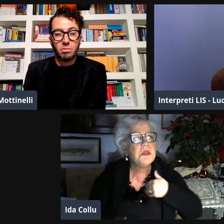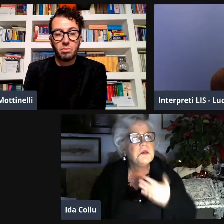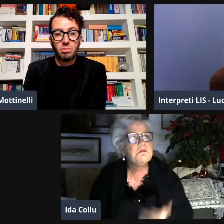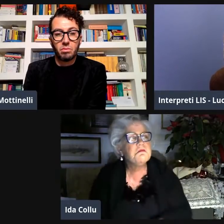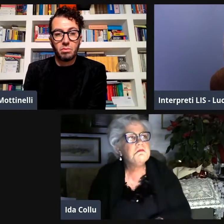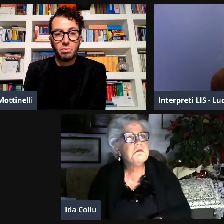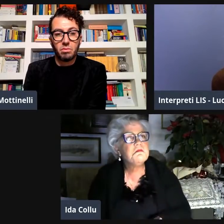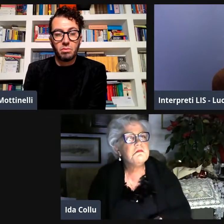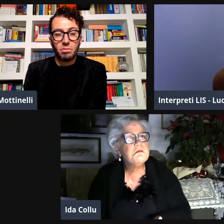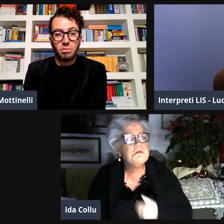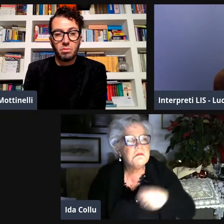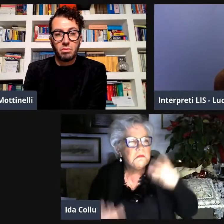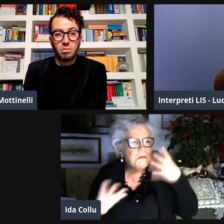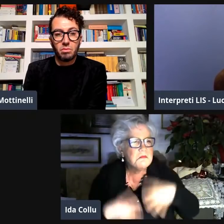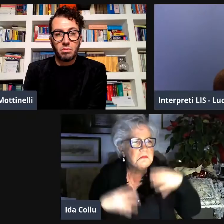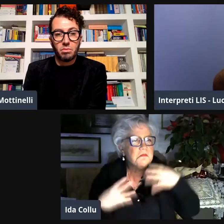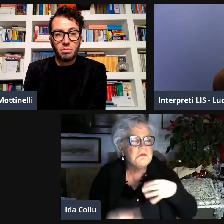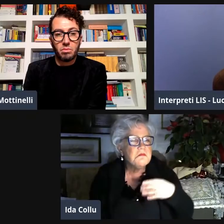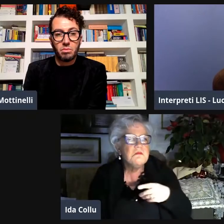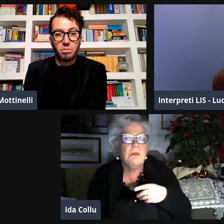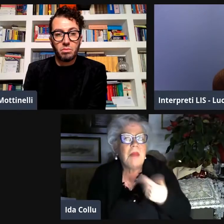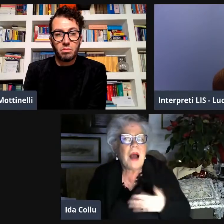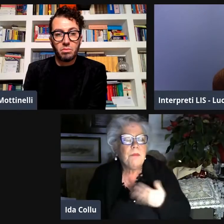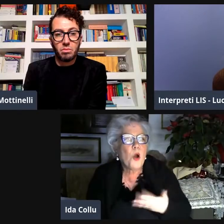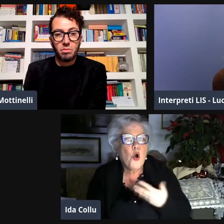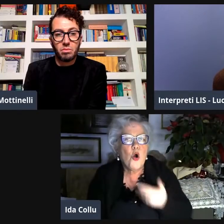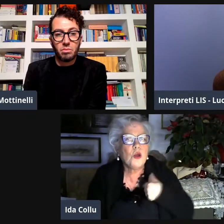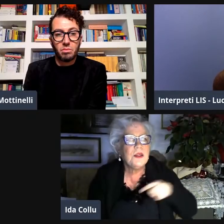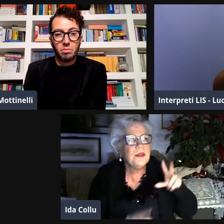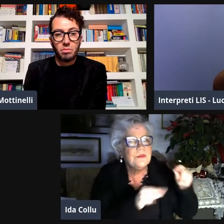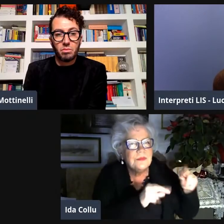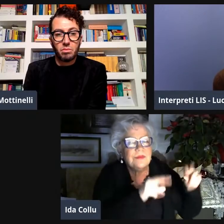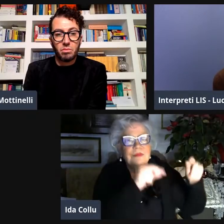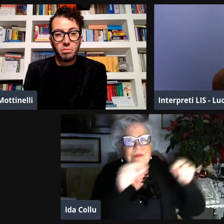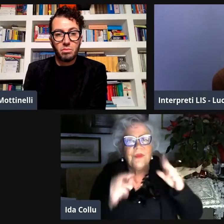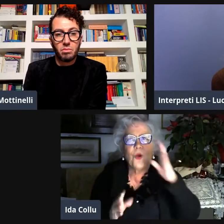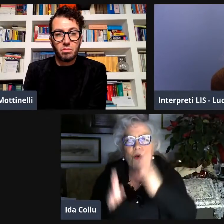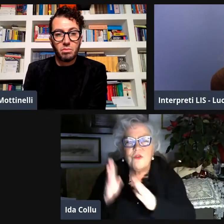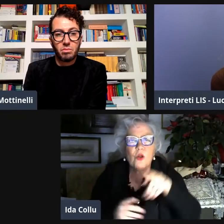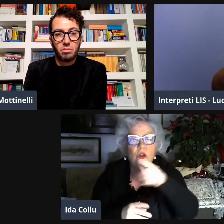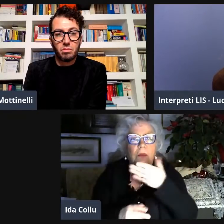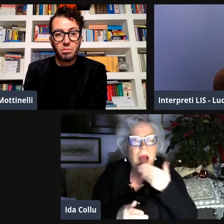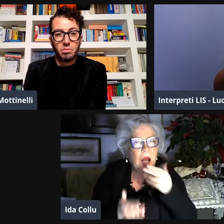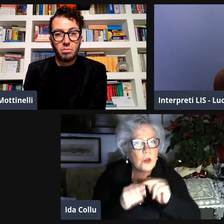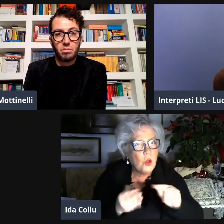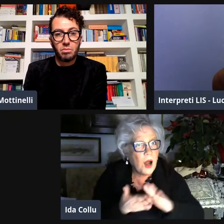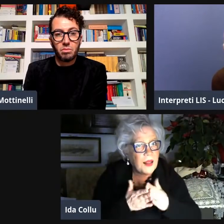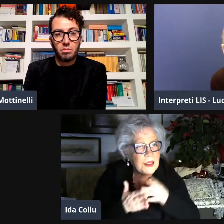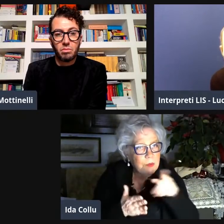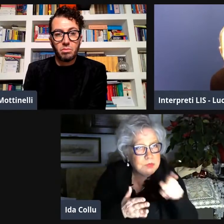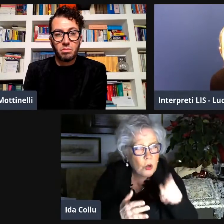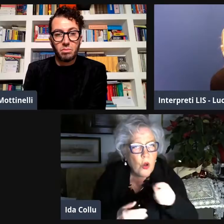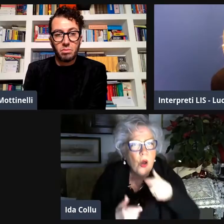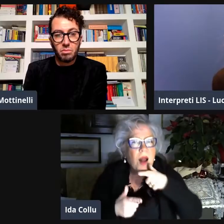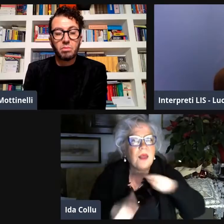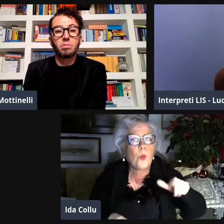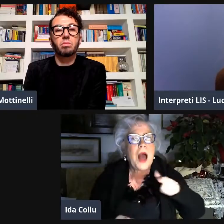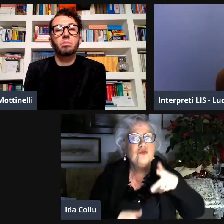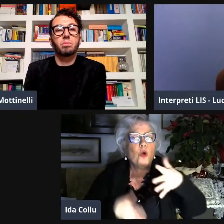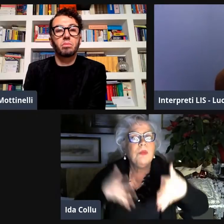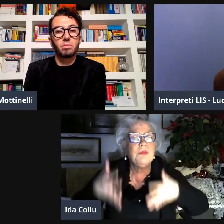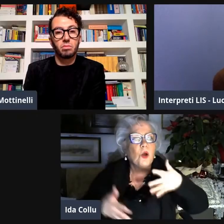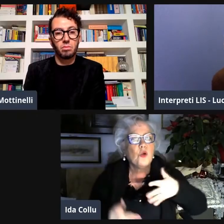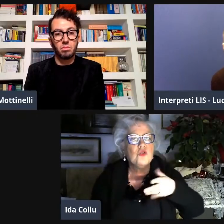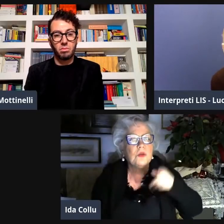iniziate delle ricerche che poi erano proseguite e avevo iniziato a ragionare poi mano a mano si erano andati avanti si erano